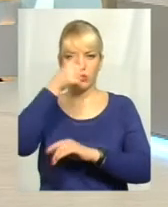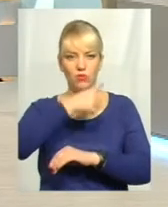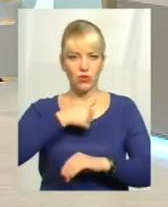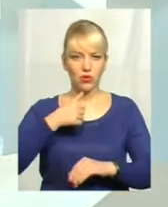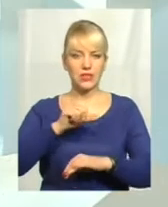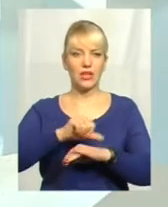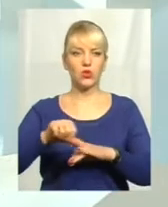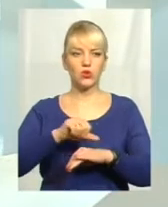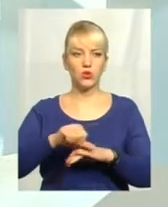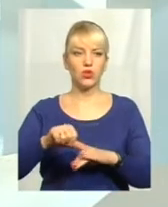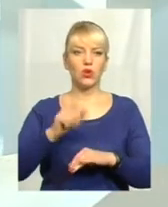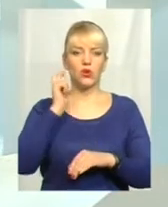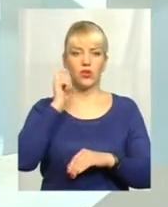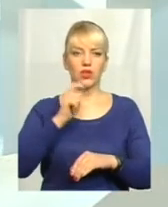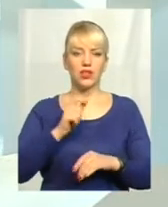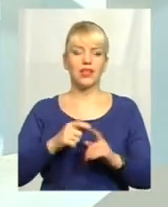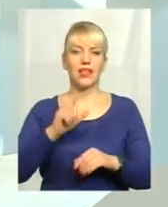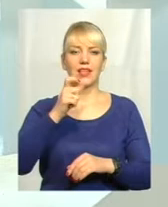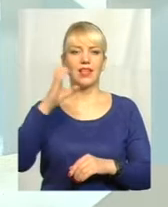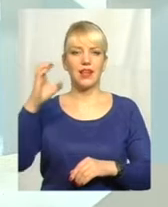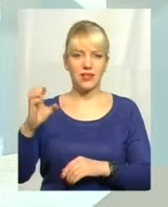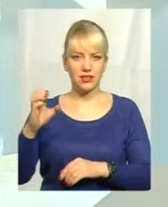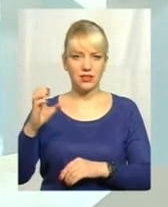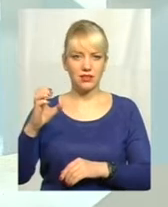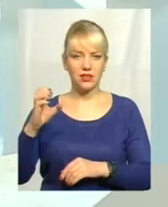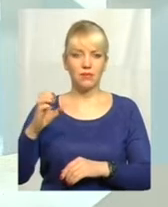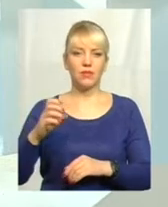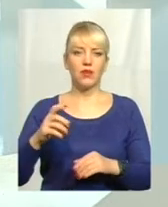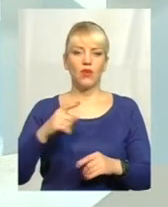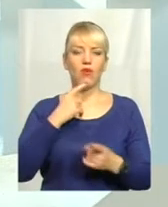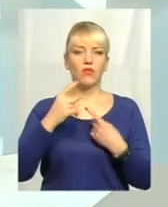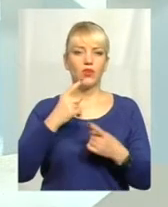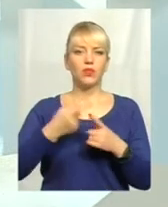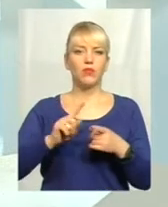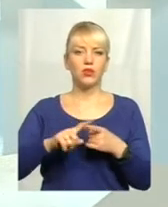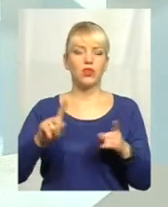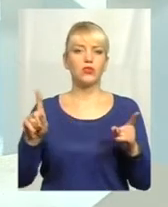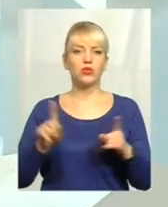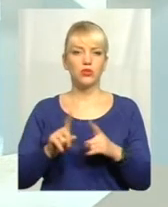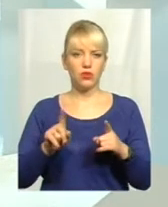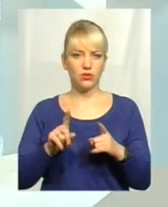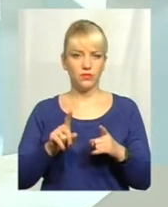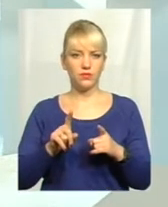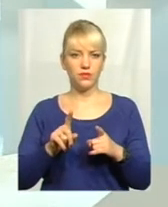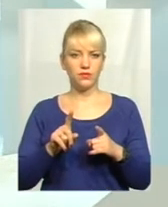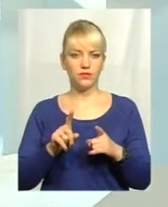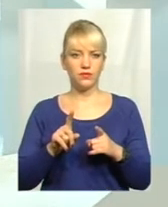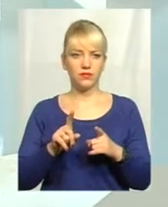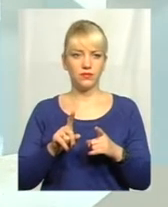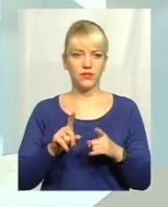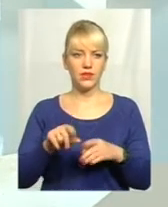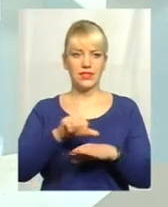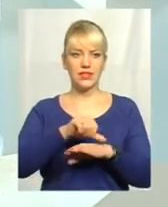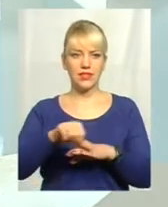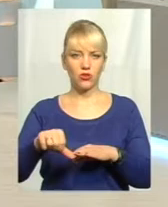закордонні країни, тобто країни Європейського Союзу, ввели мову про те, щоб, значить, за